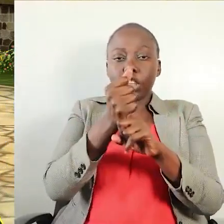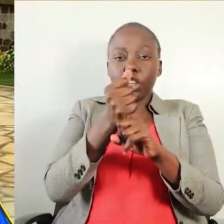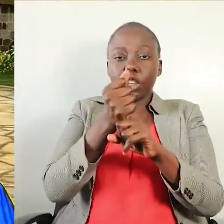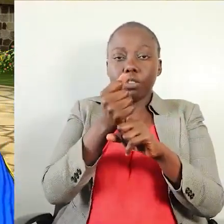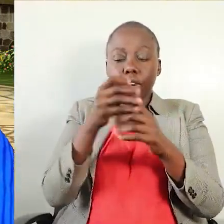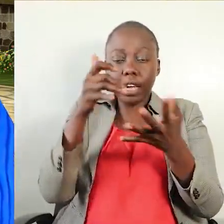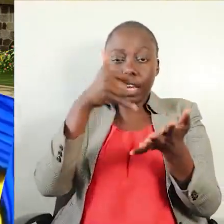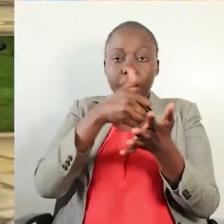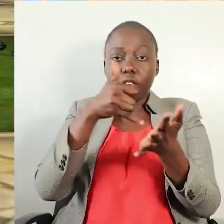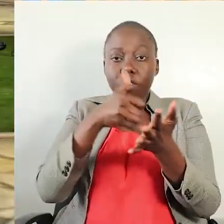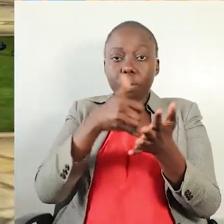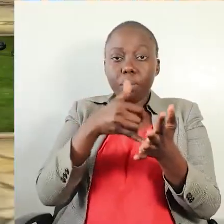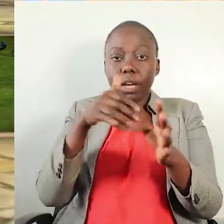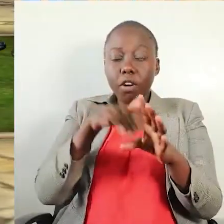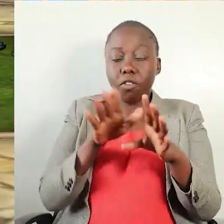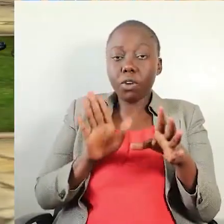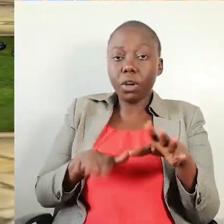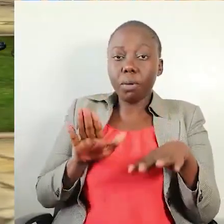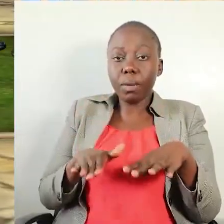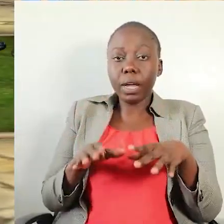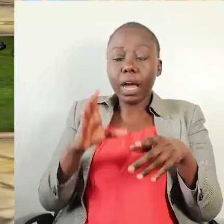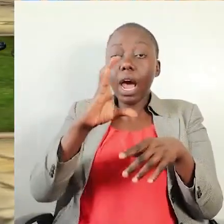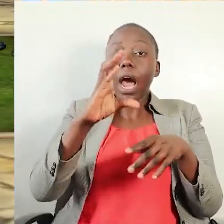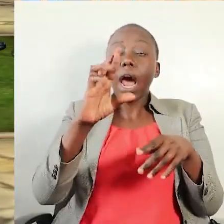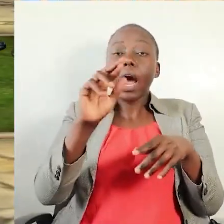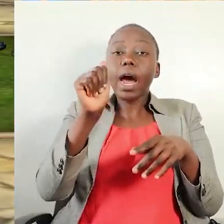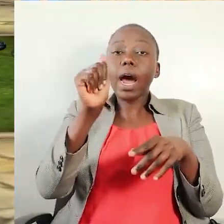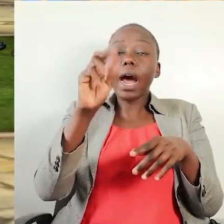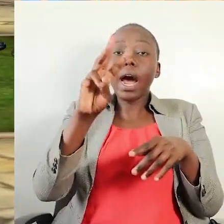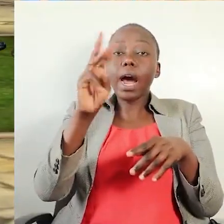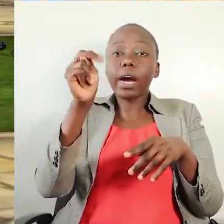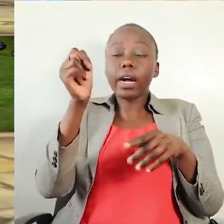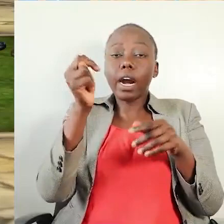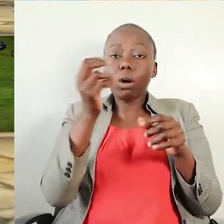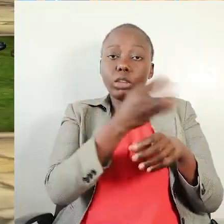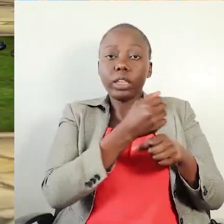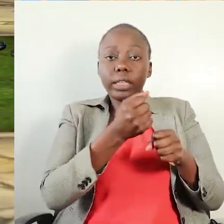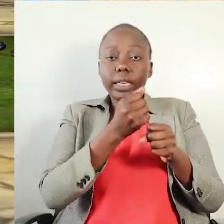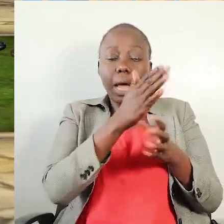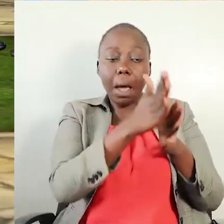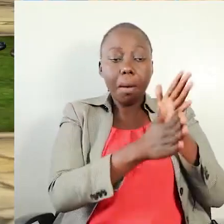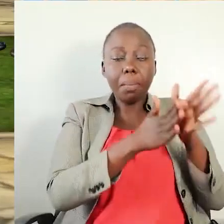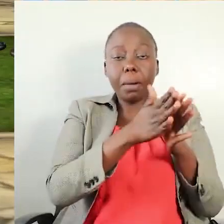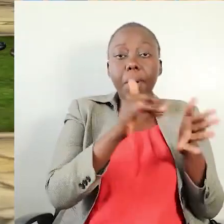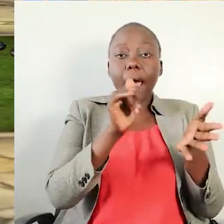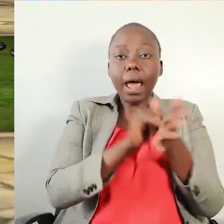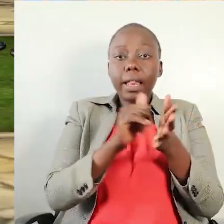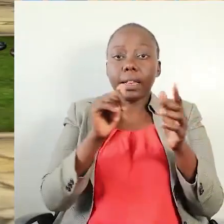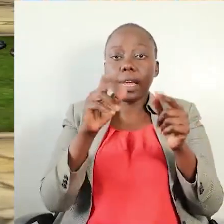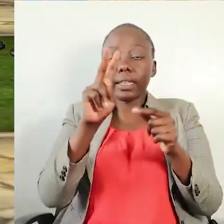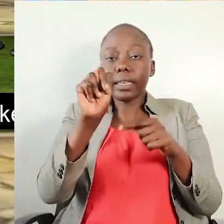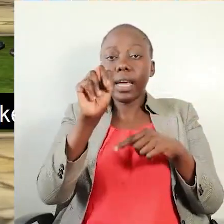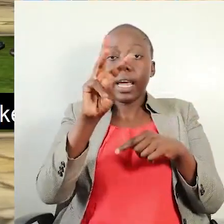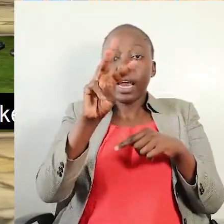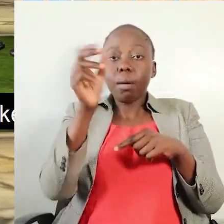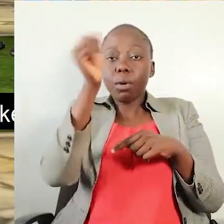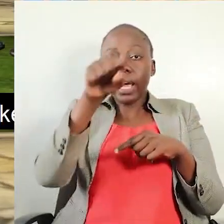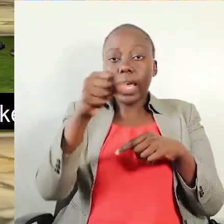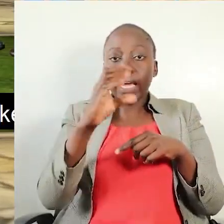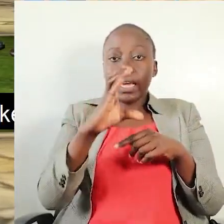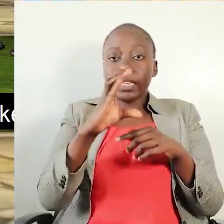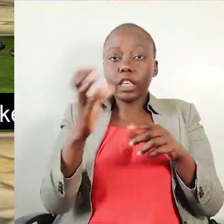wa uhamasishaji na juhudi za utetezi. Crown Trust inaanda mtandao wa NWSC na